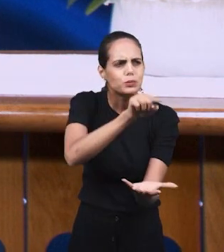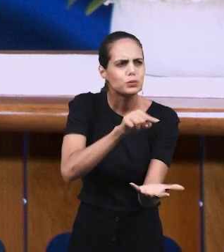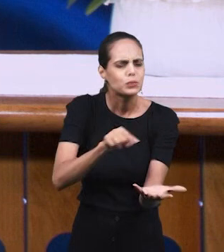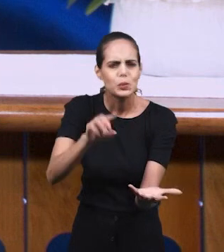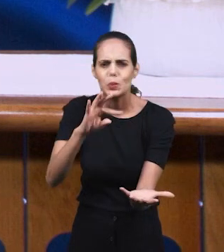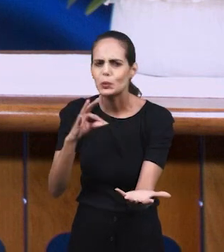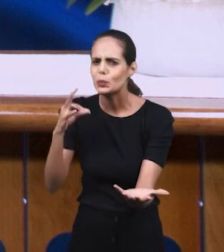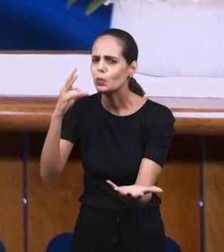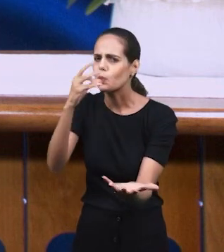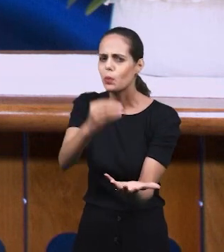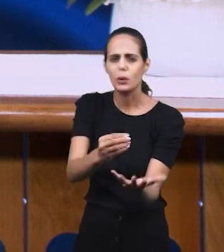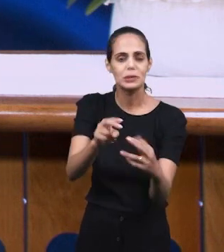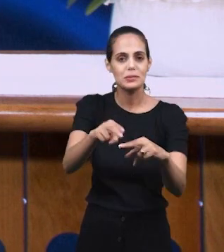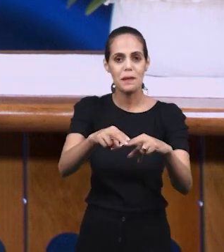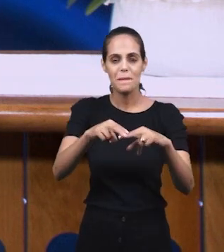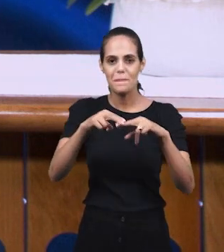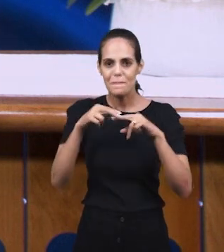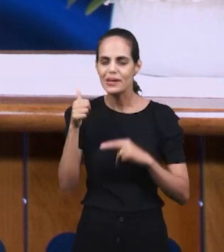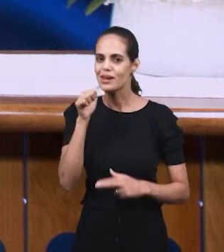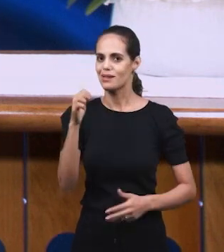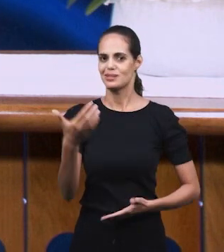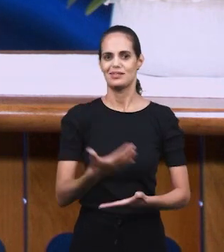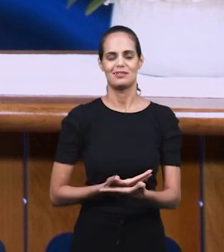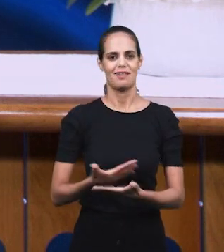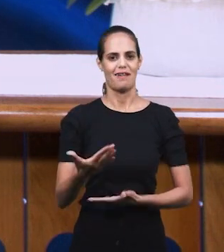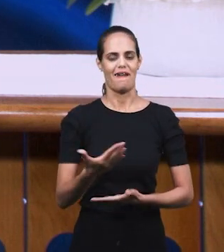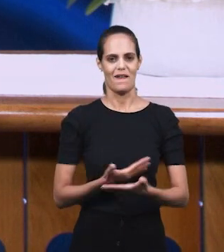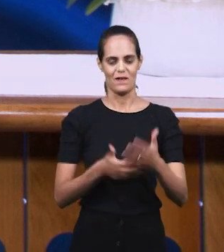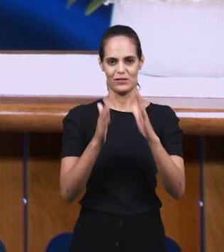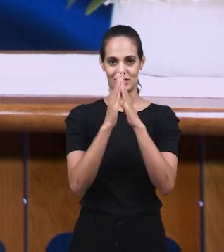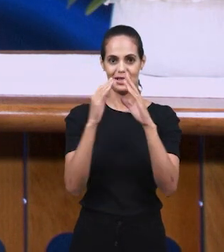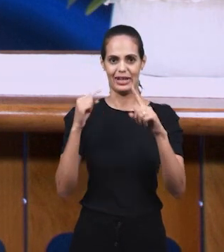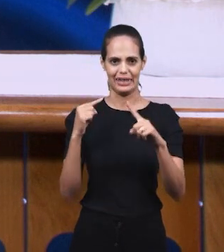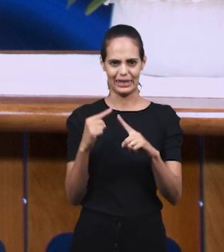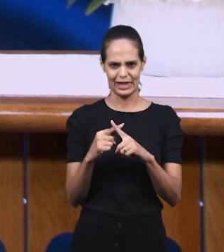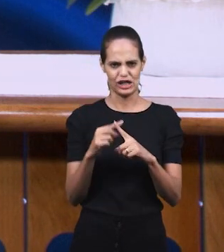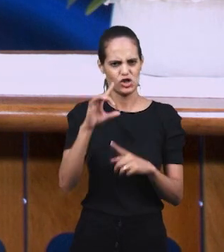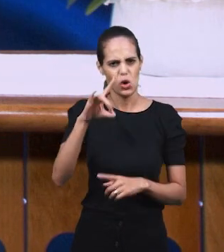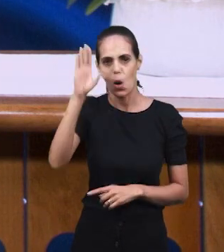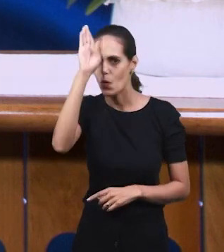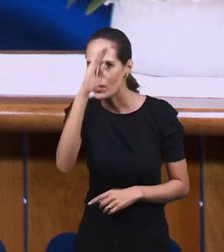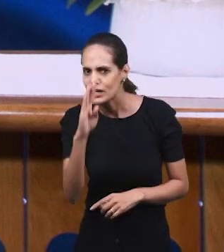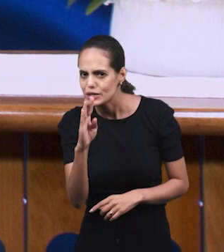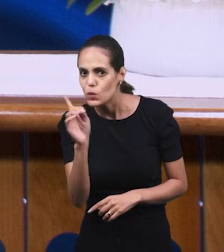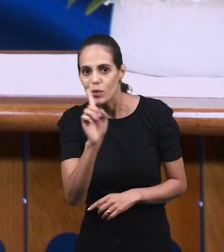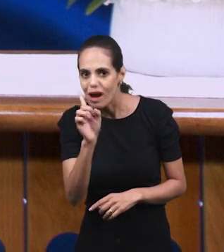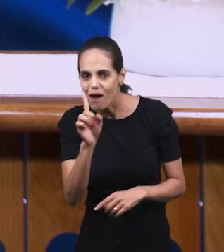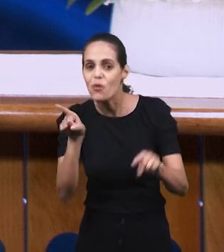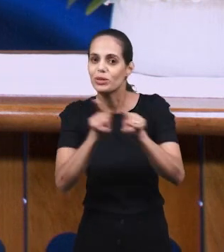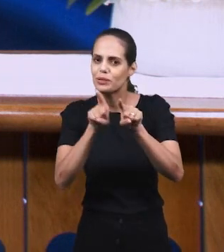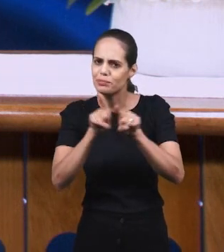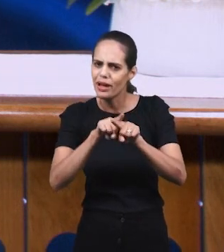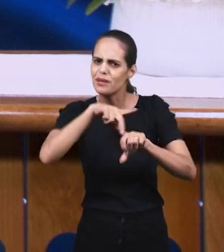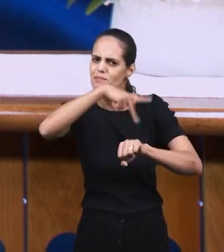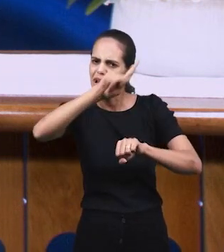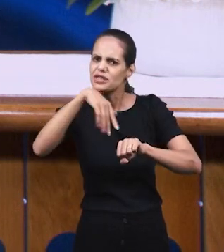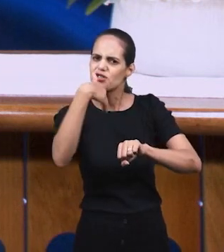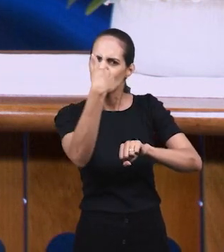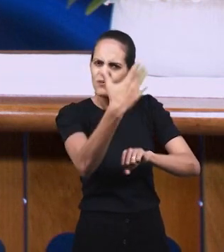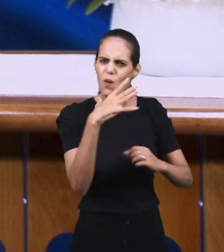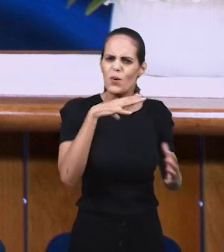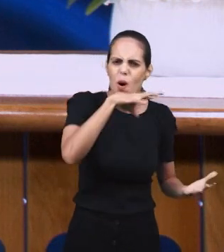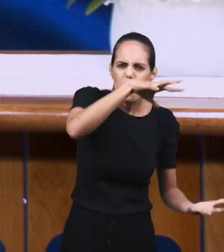провозглашается нашими сестрами, сестрами из нашей церкви во всех местах. Не только в